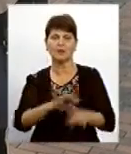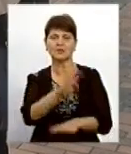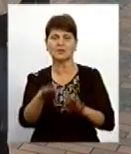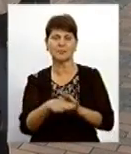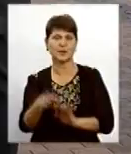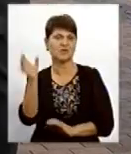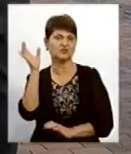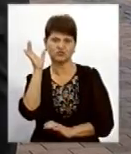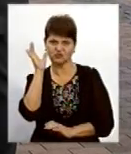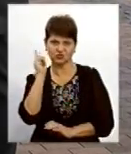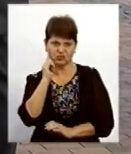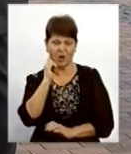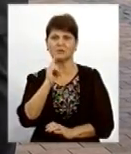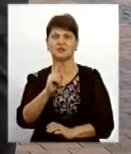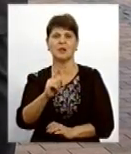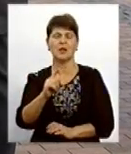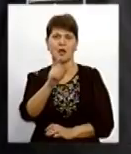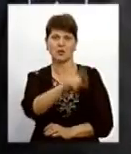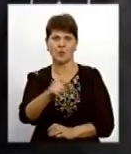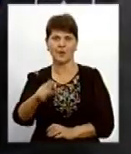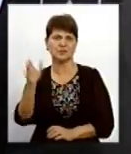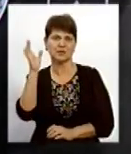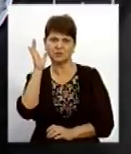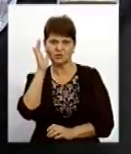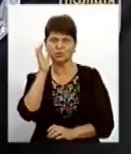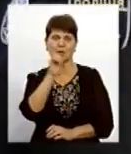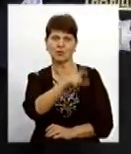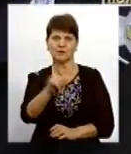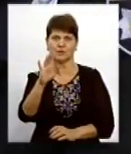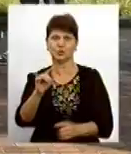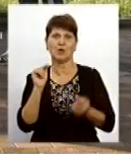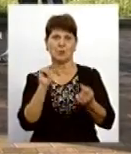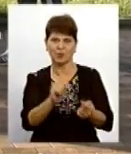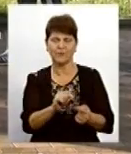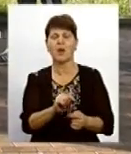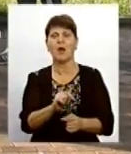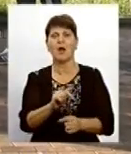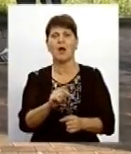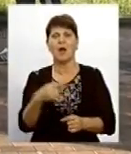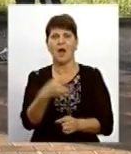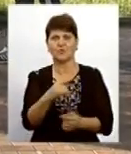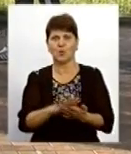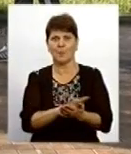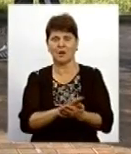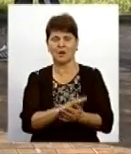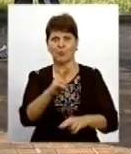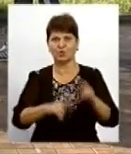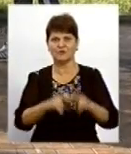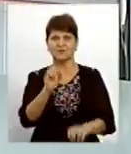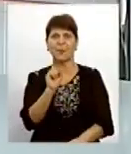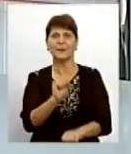будинків будуть проти спорудження автомийки, її будівництво по вулиці Келицькій припинять. Вікторія Гетьман, Юрій Добровольський, новини.